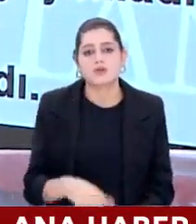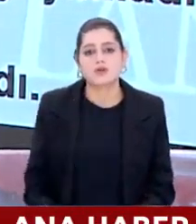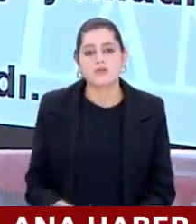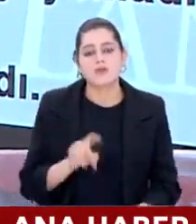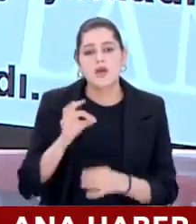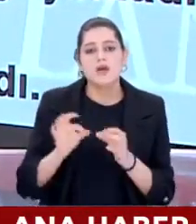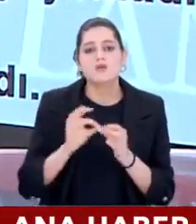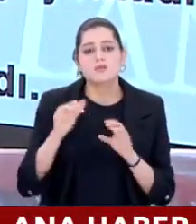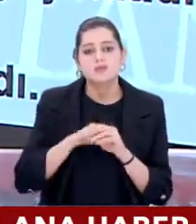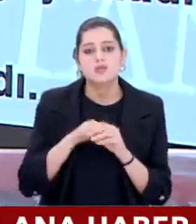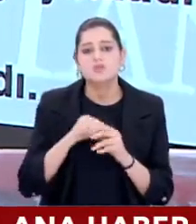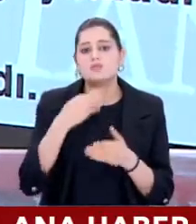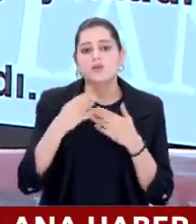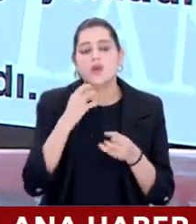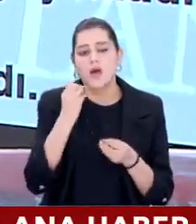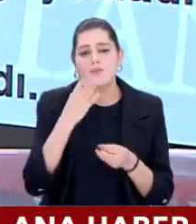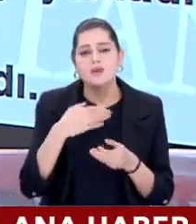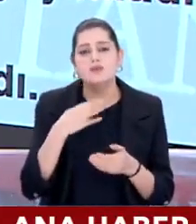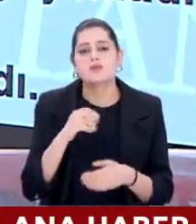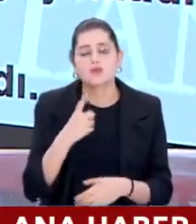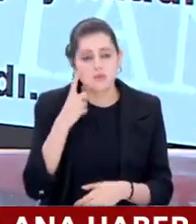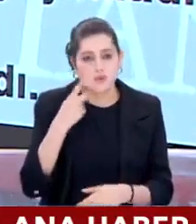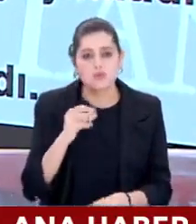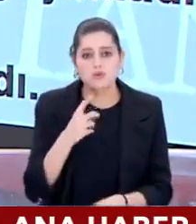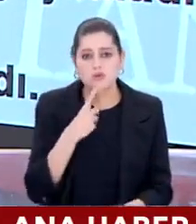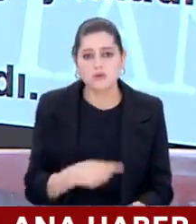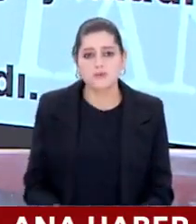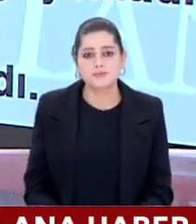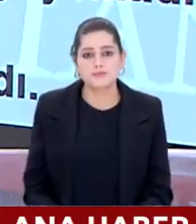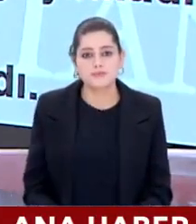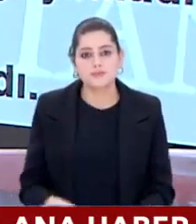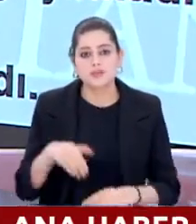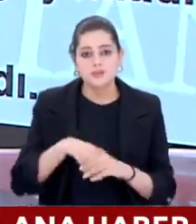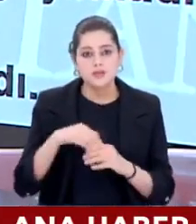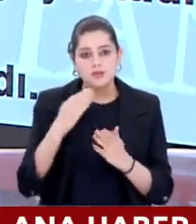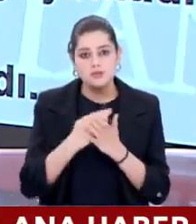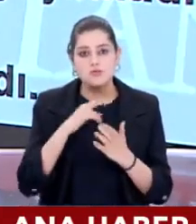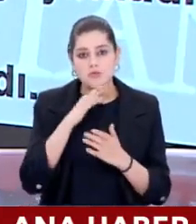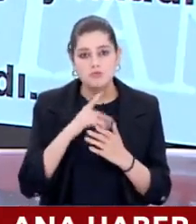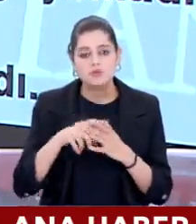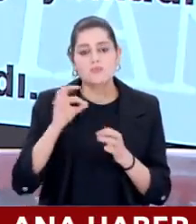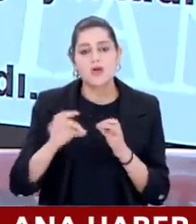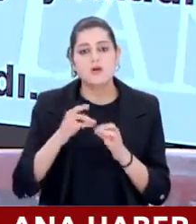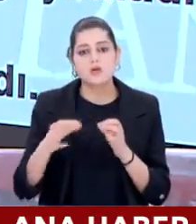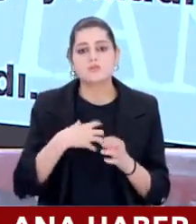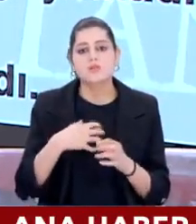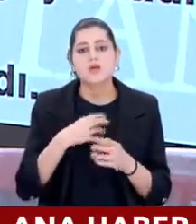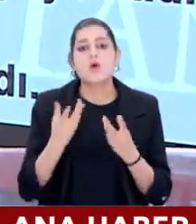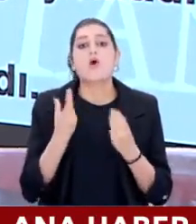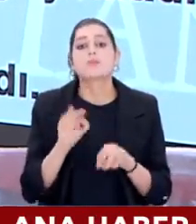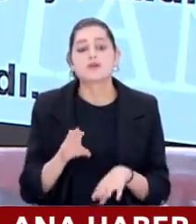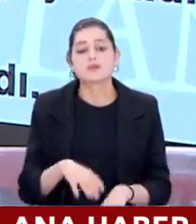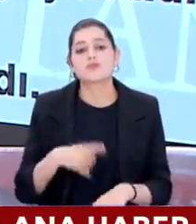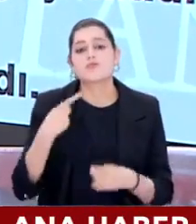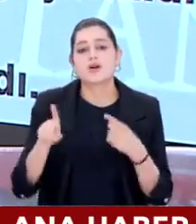Economist'in seçim döneminde nasıl haberler yaptığını da gördük. Tabii şimdi seçim sonuçları anladığımız kadarıyla The Economist'in istediği gibi sonuçlanmayınca